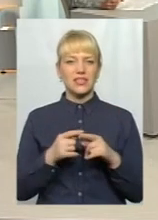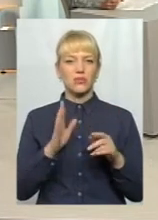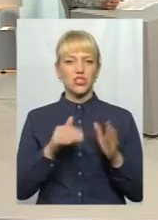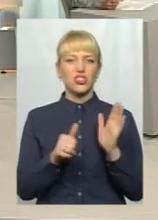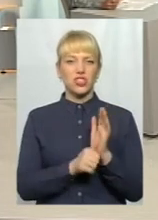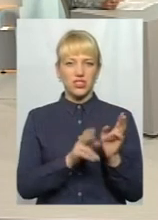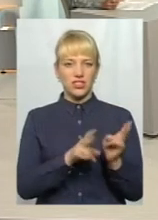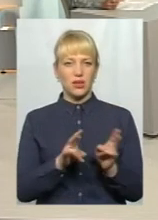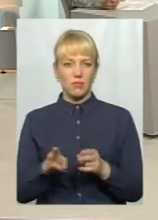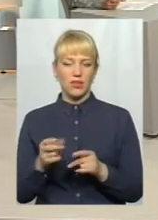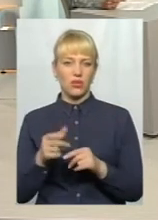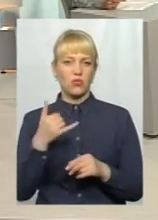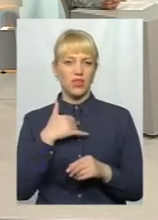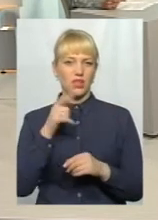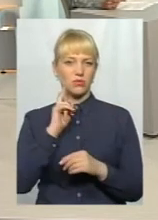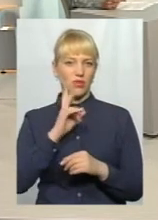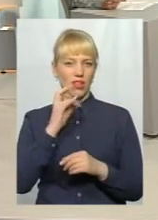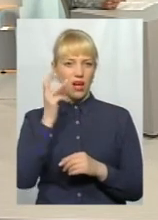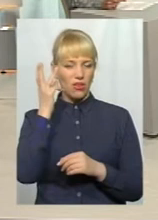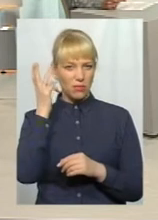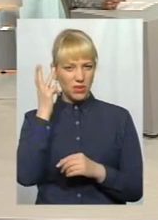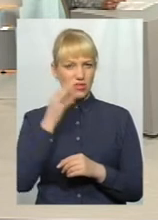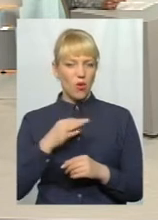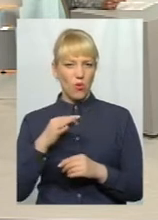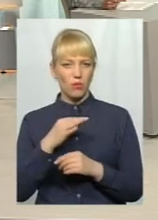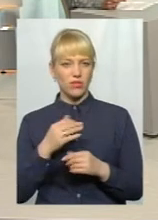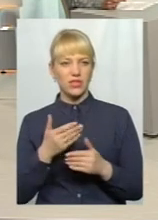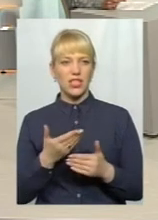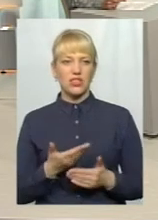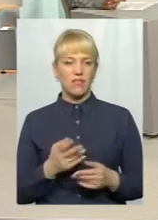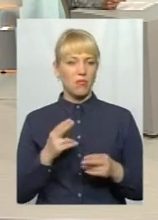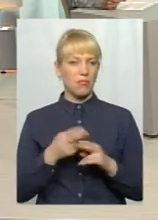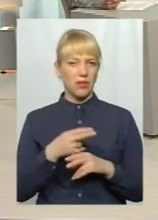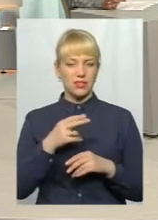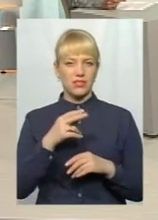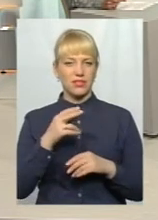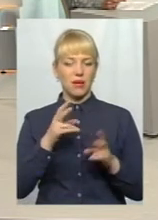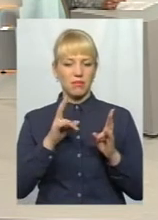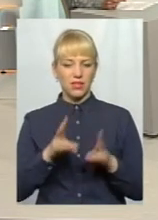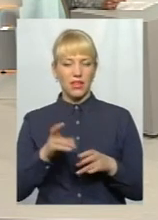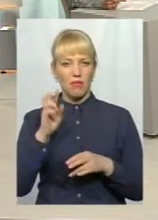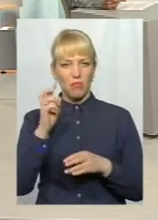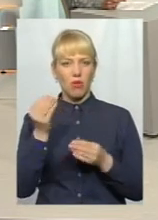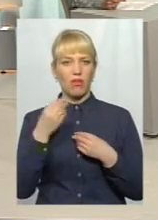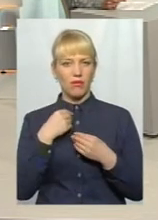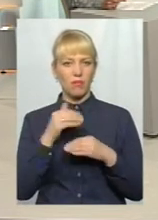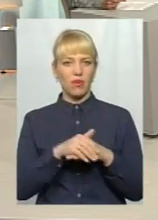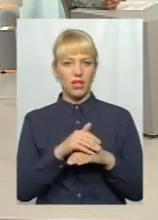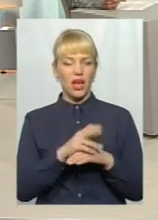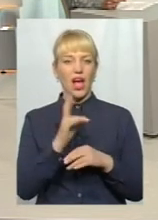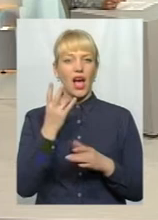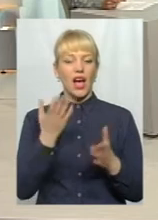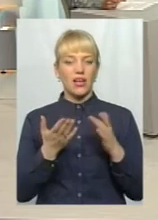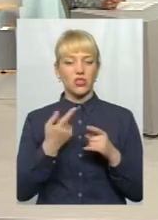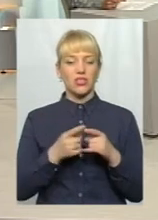Нас зараз, поки на Україні, в Кмельництві області, живемо без біди, нас Бог милує. Але коли ми зробимо цей каскад,